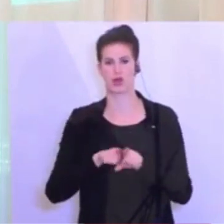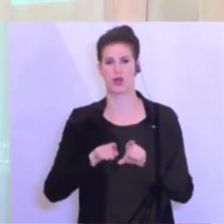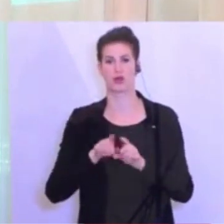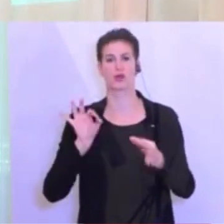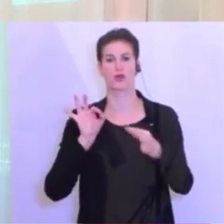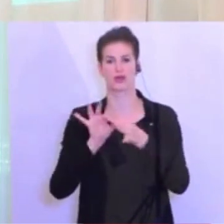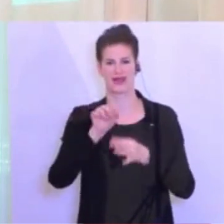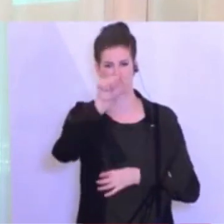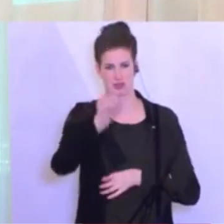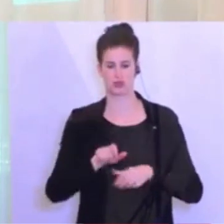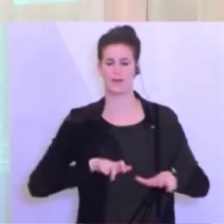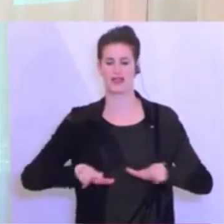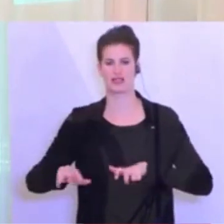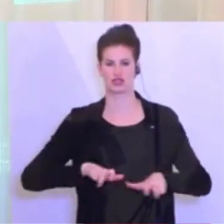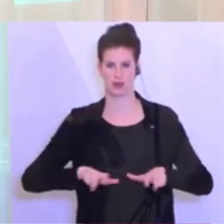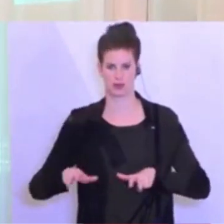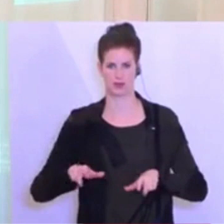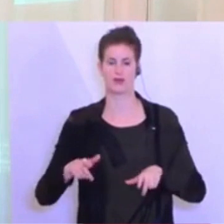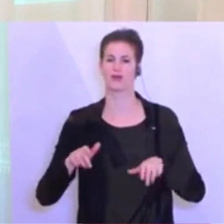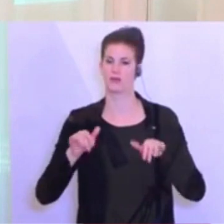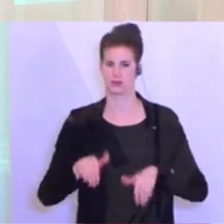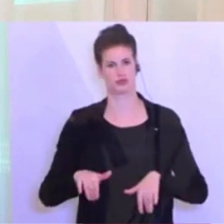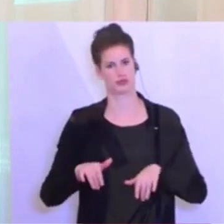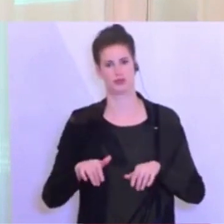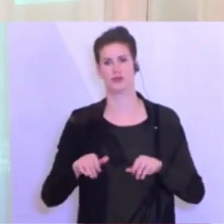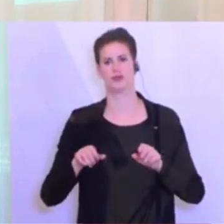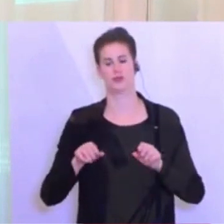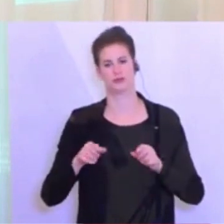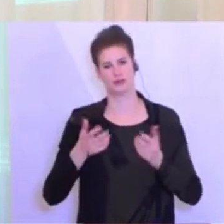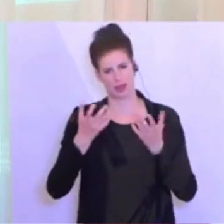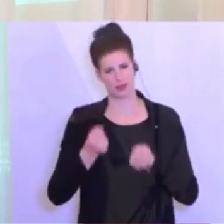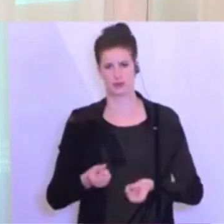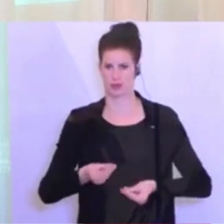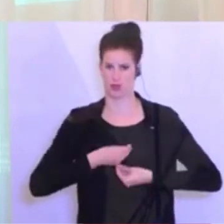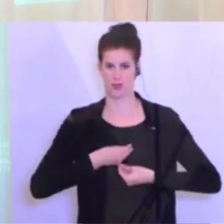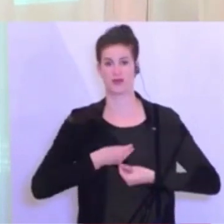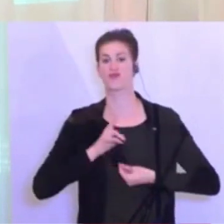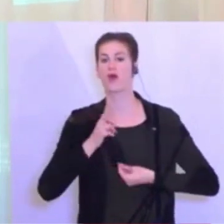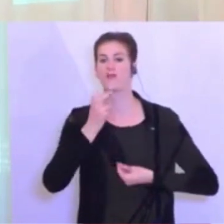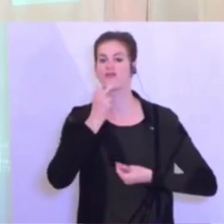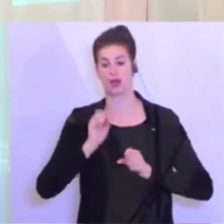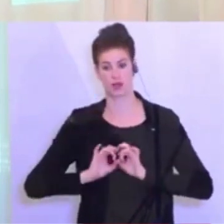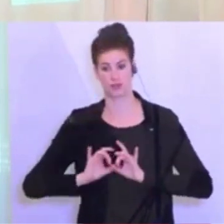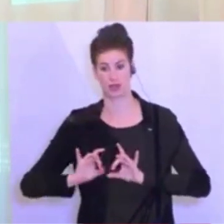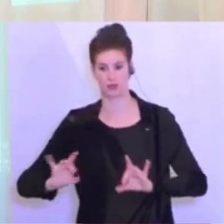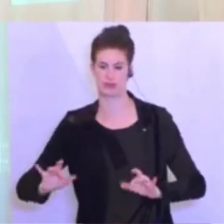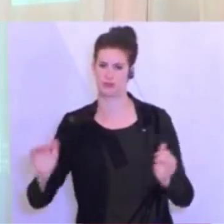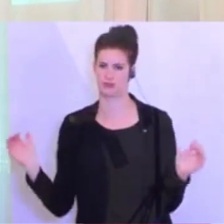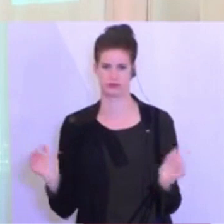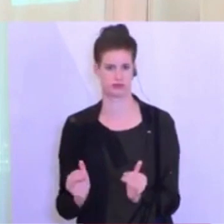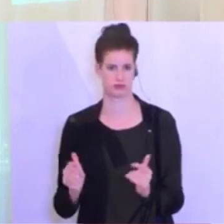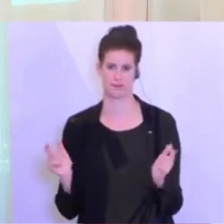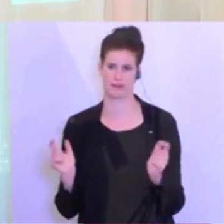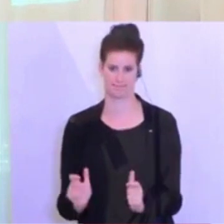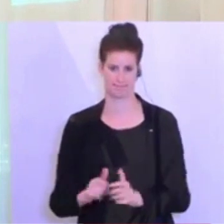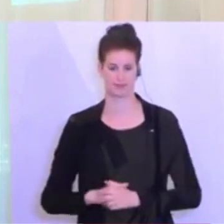Kontaktpersonenmanagement zur Abgrenzung und zum Verhindern der Ausbreitung geben. Und das